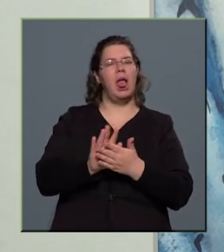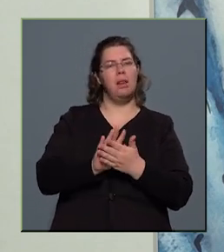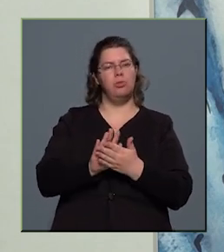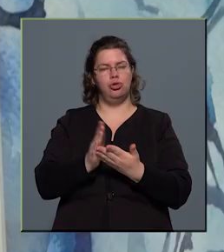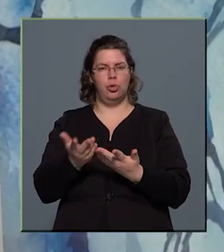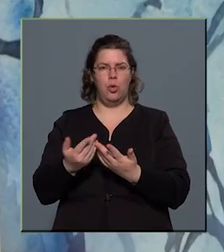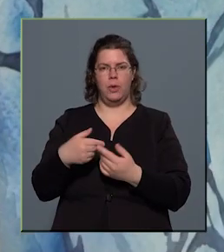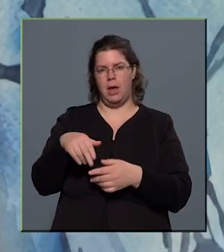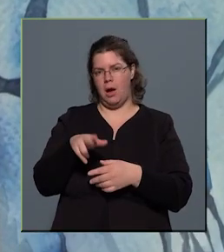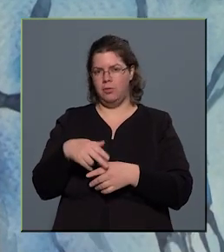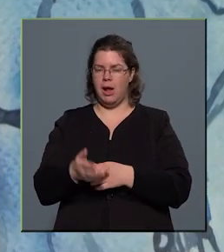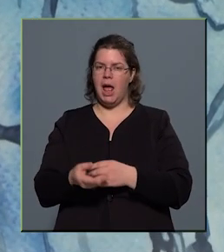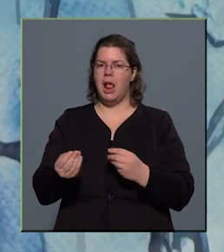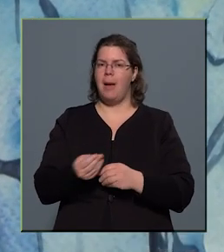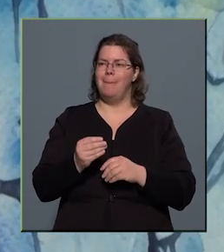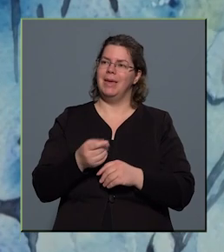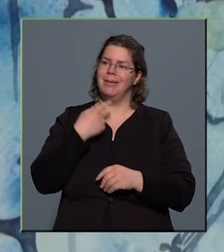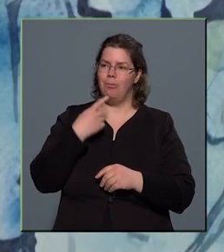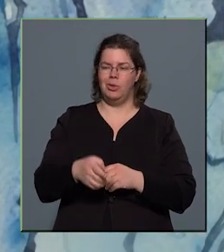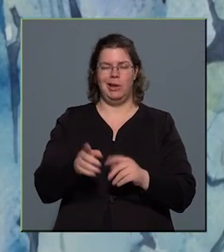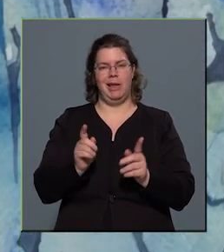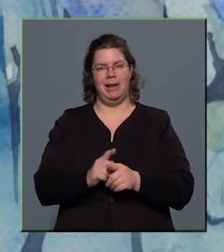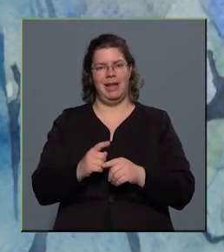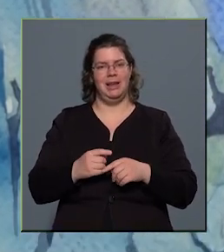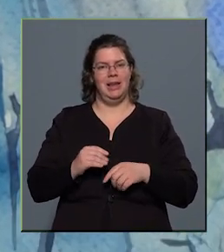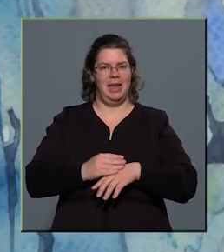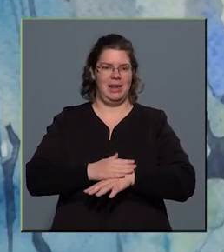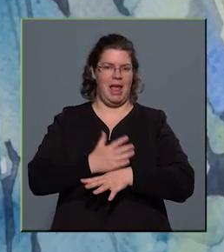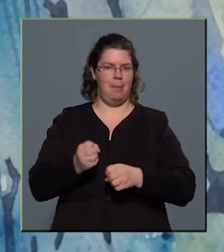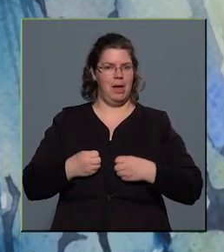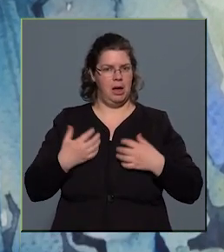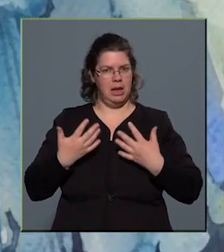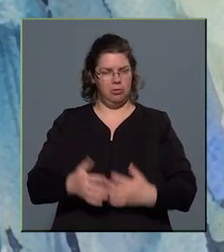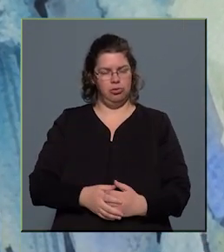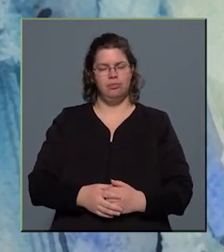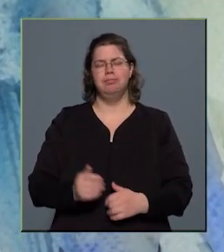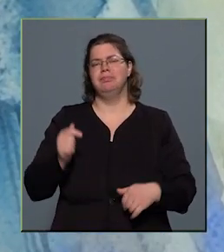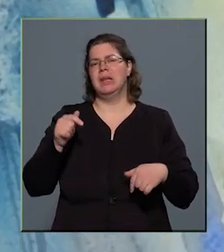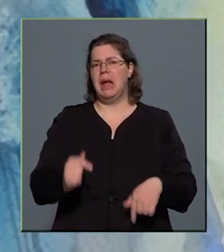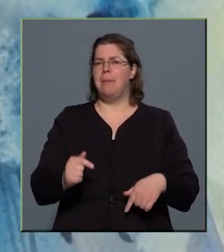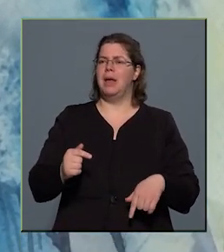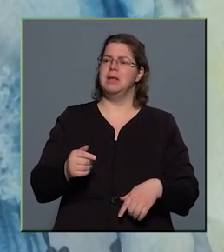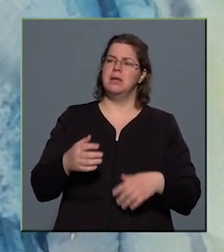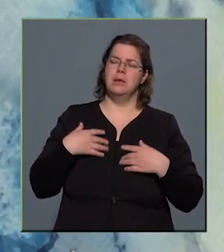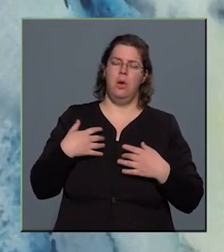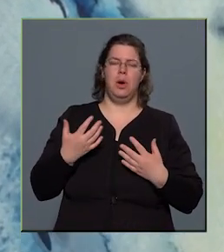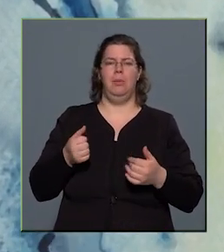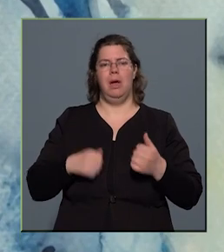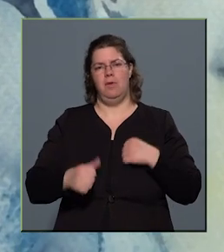elmosodott tabakvarelképek, amik kifejezetten ilyen érzelmi hatásúak. Tehát ebbe az örömök, a fájdalmak,